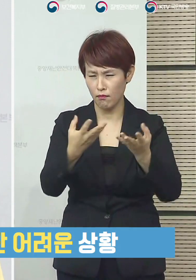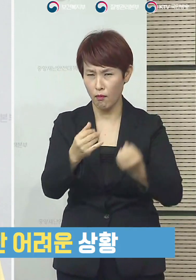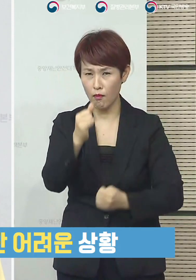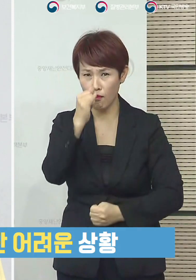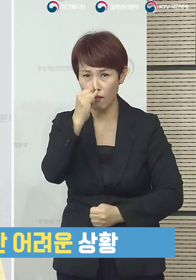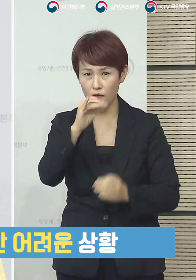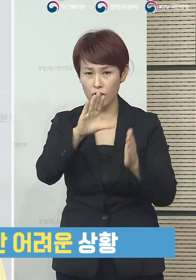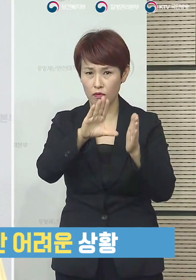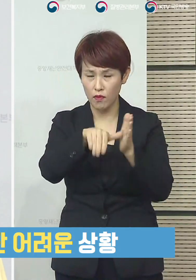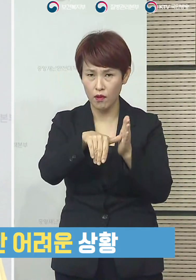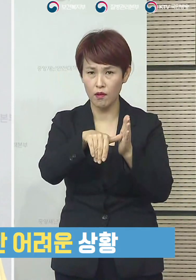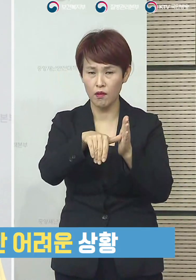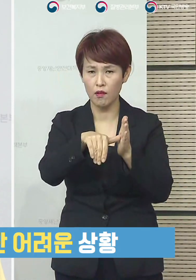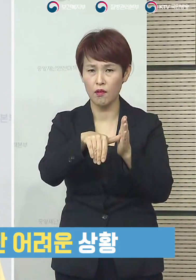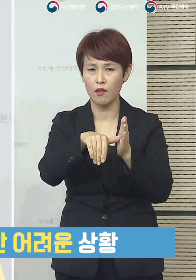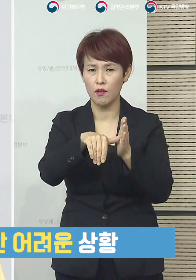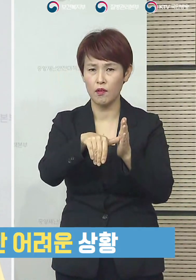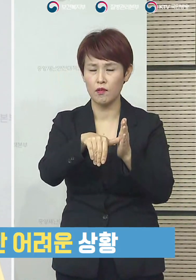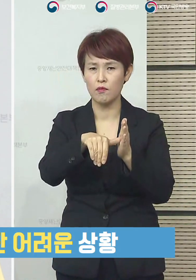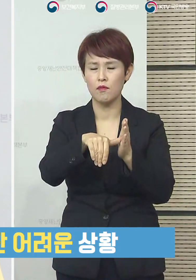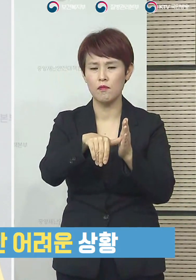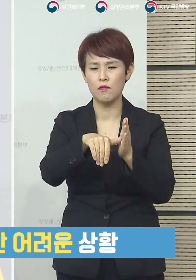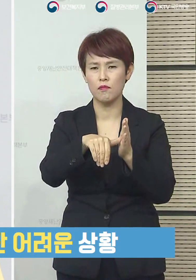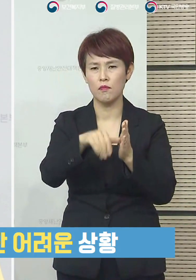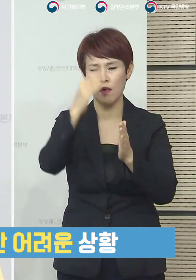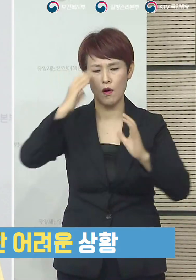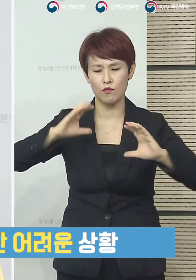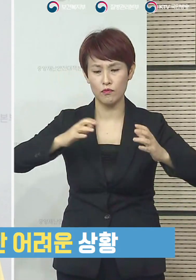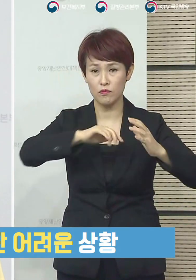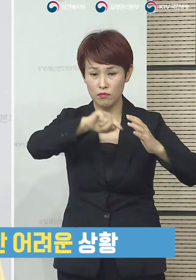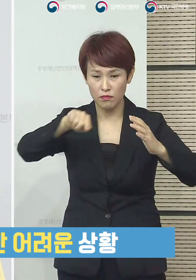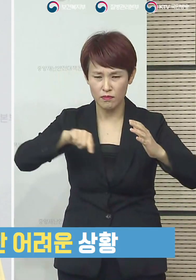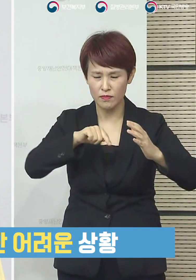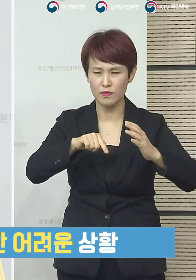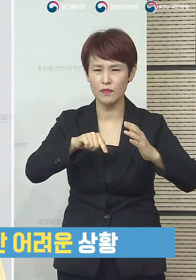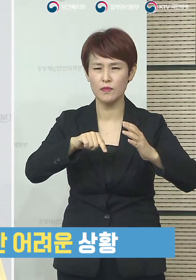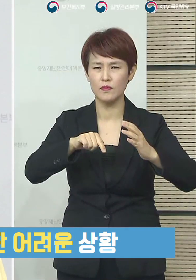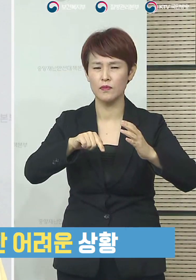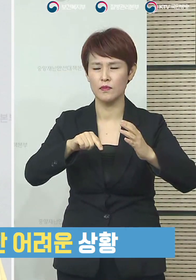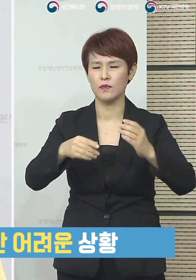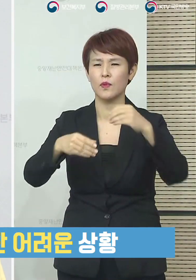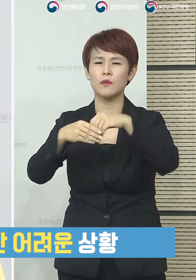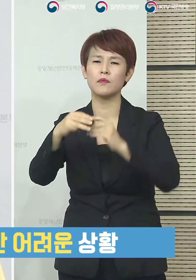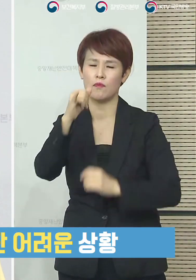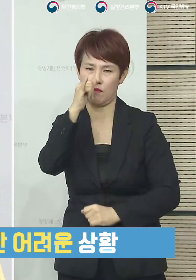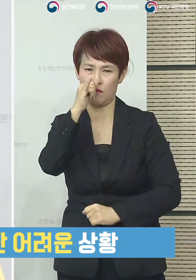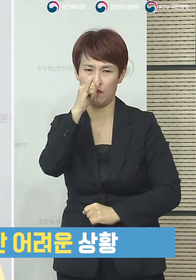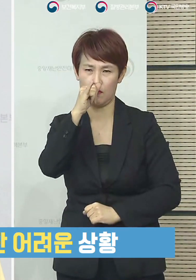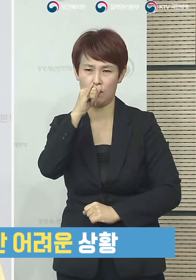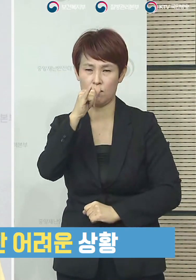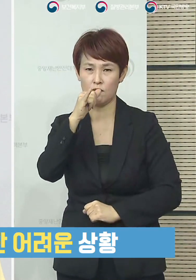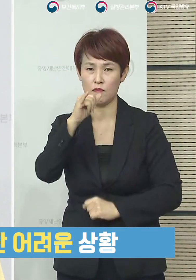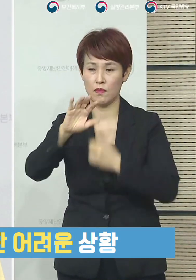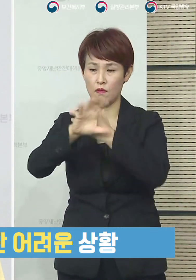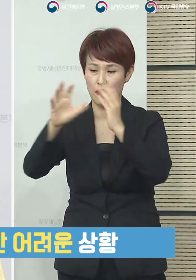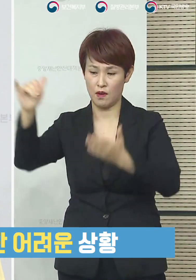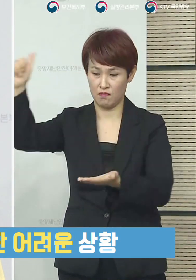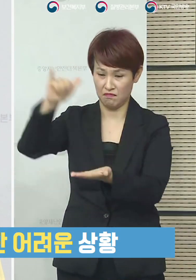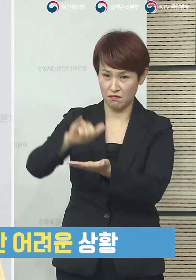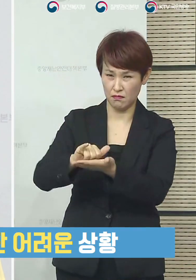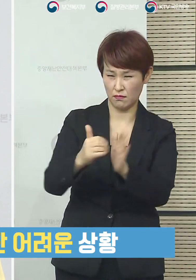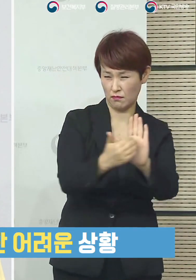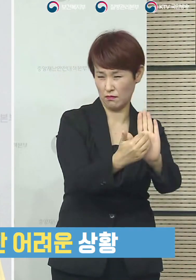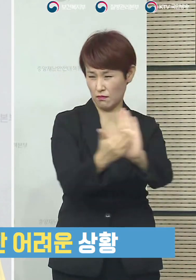상당수의 내국인이 우리 국민들께서 어차피 포함되어 있기 때문에 완벽한 차단을 하는 것이